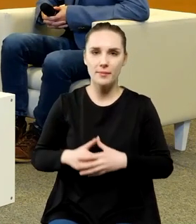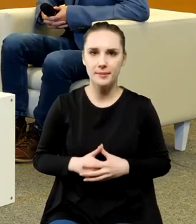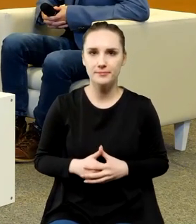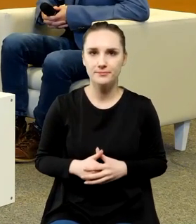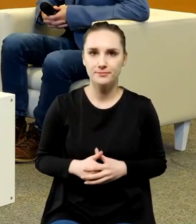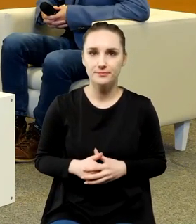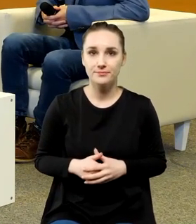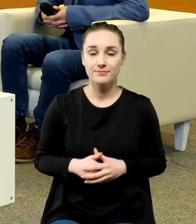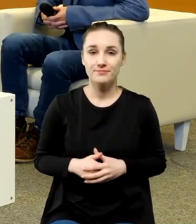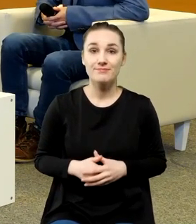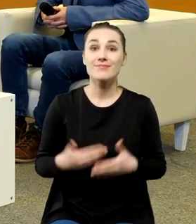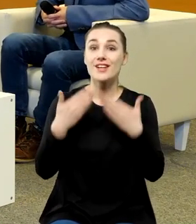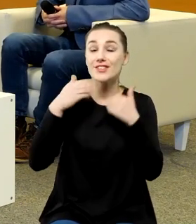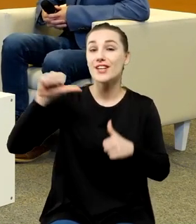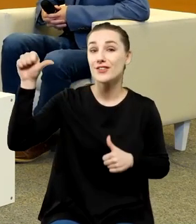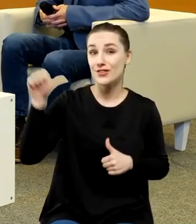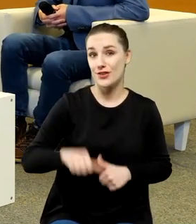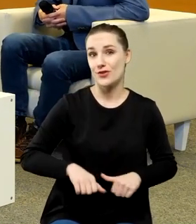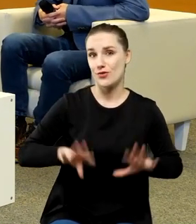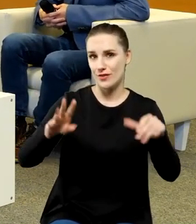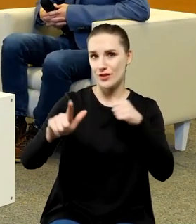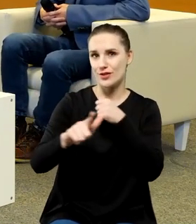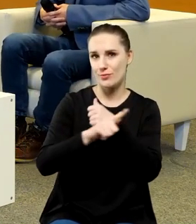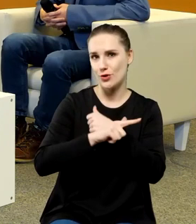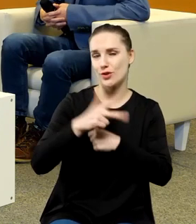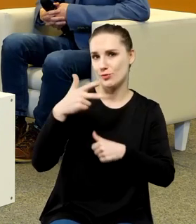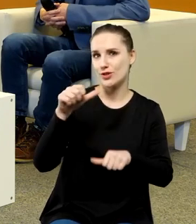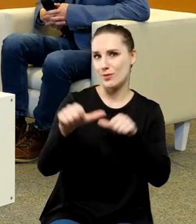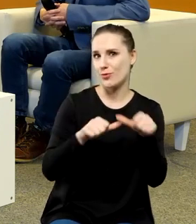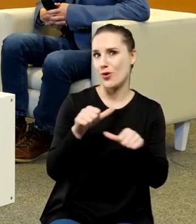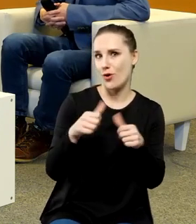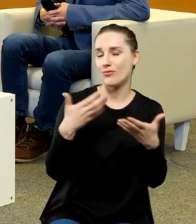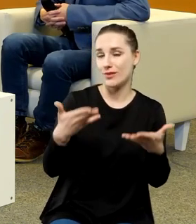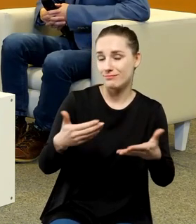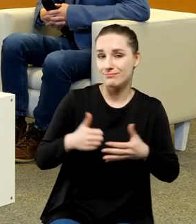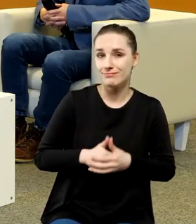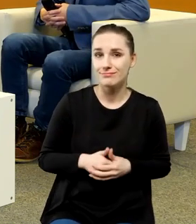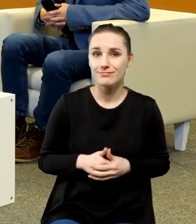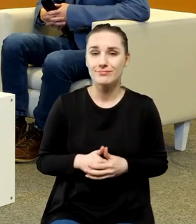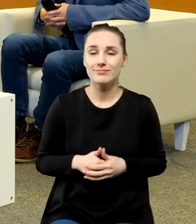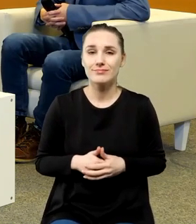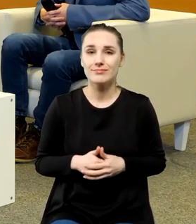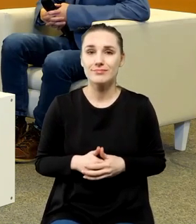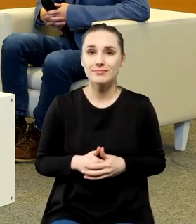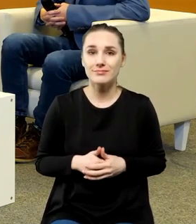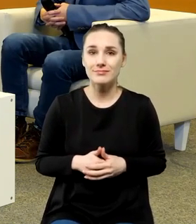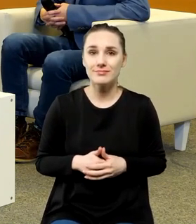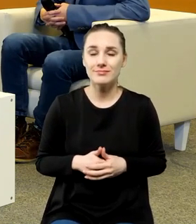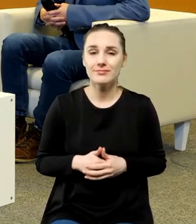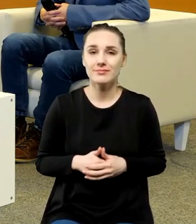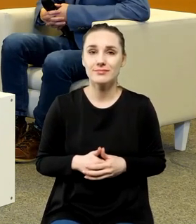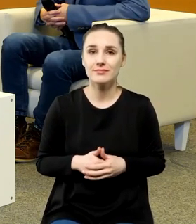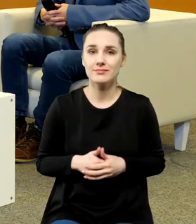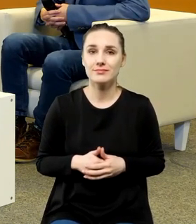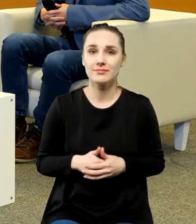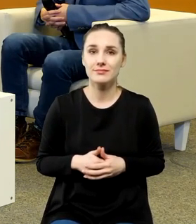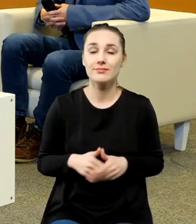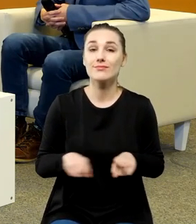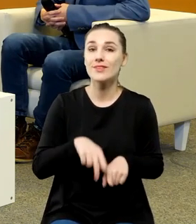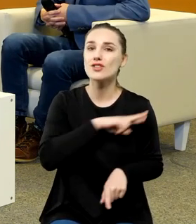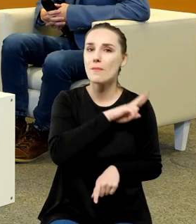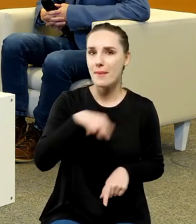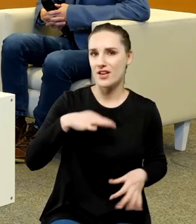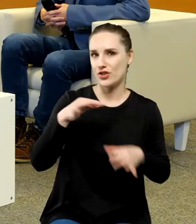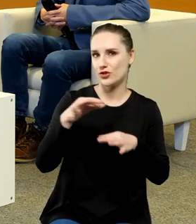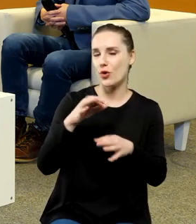dzięki 1973 roku i zawdzięczamy my jako historycy